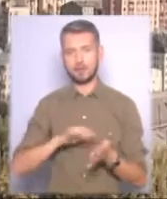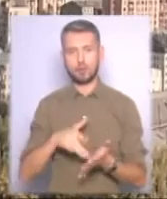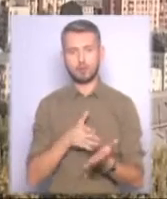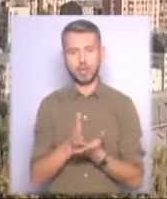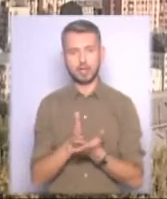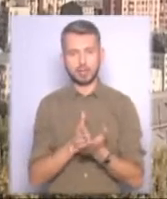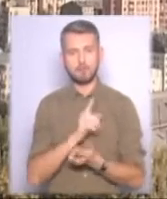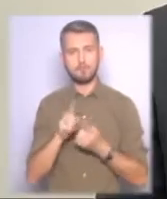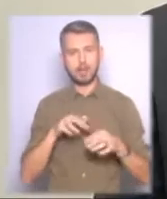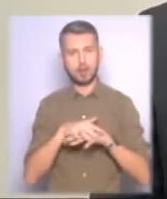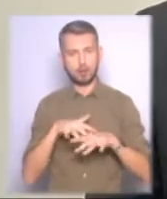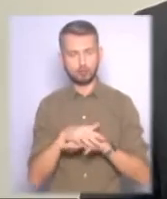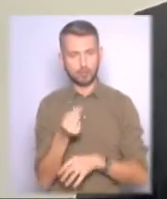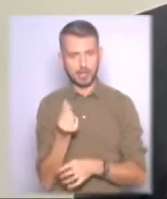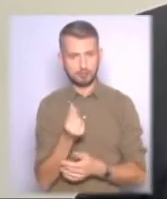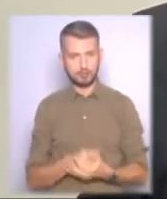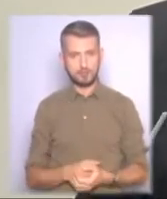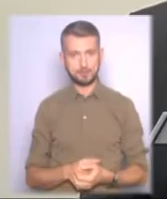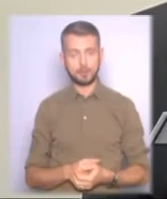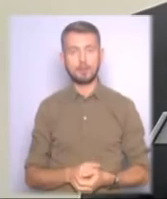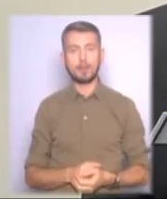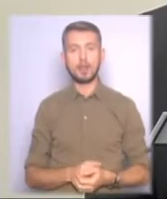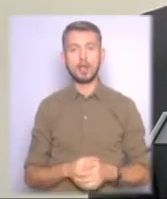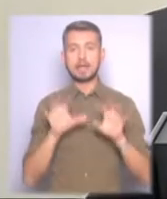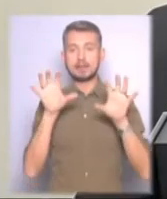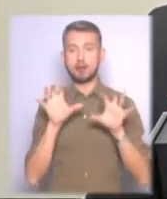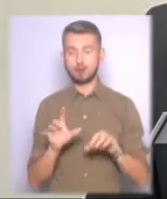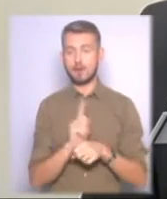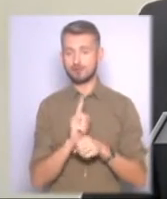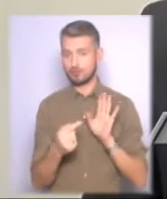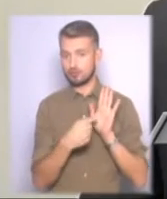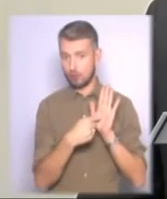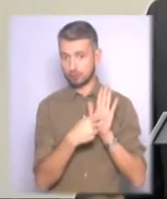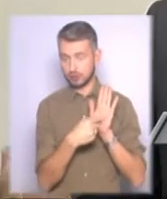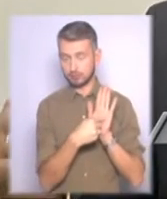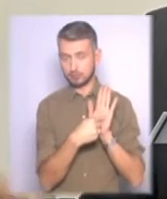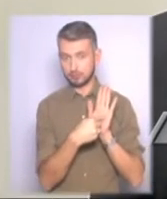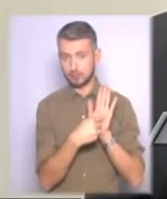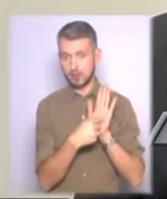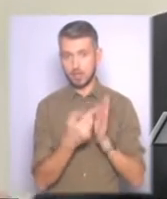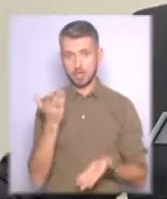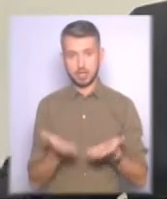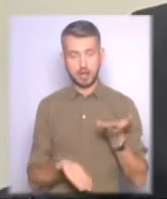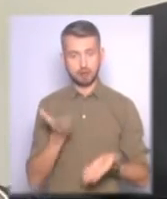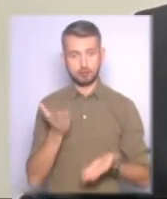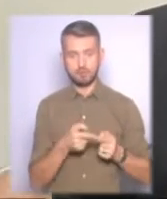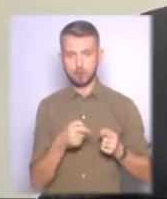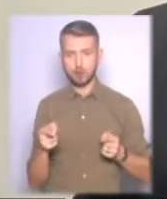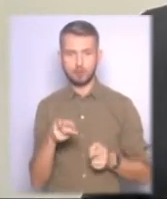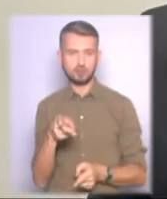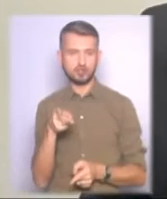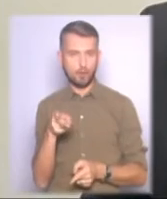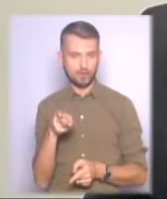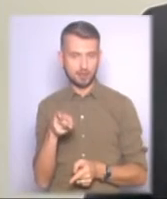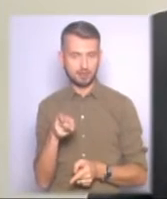перерахунку тарифів. Законодавчі норми говорять про те, що якщо протягом двох хвилин не